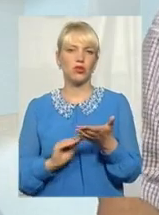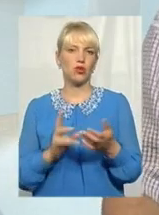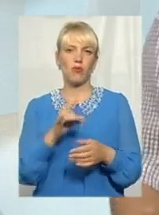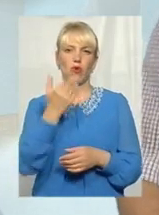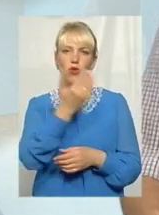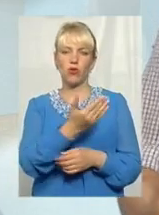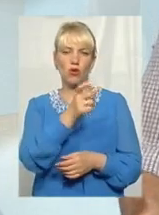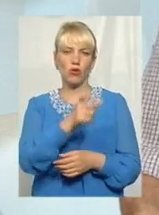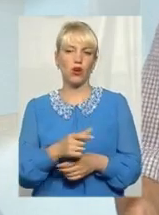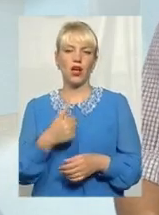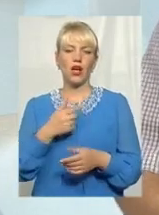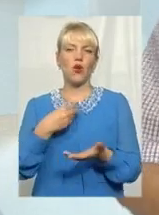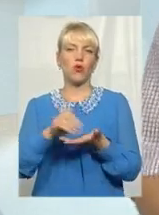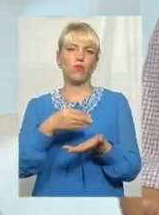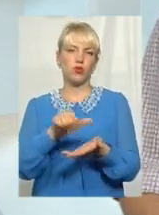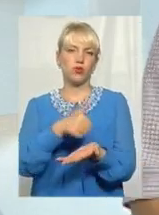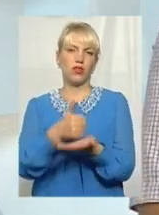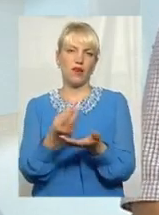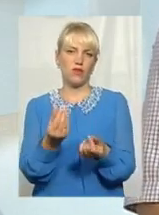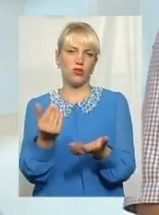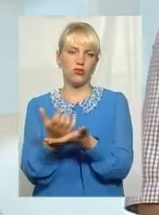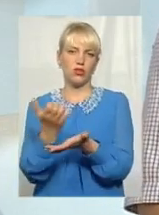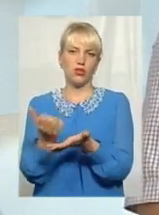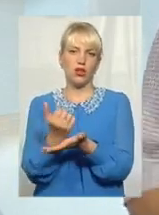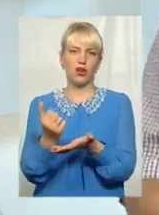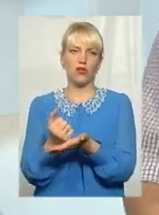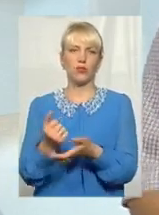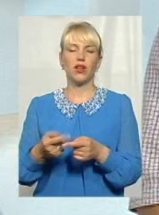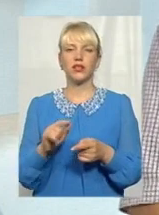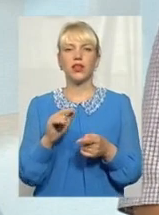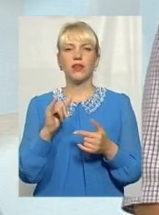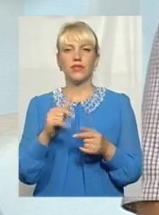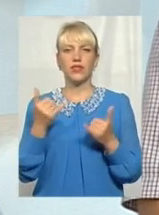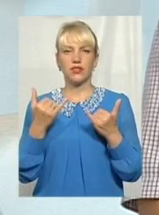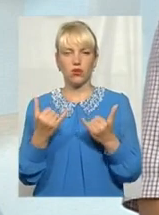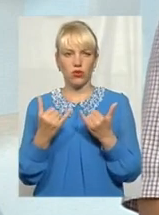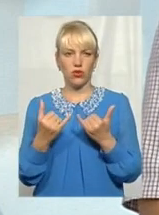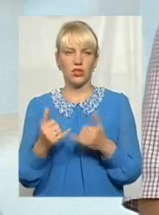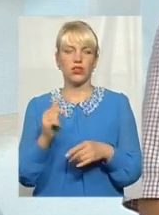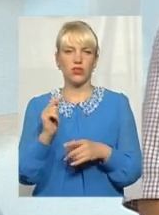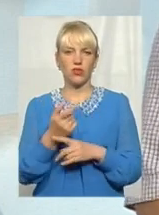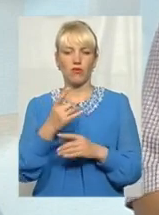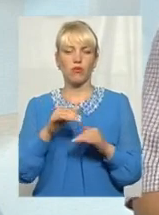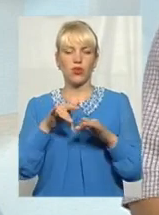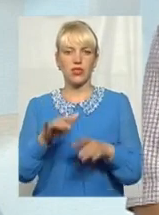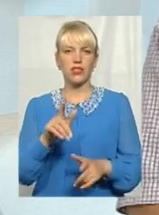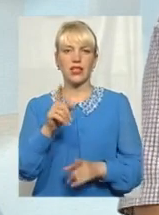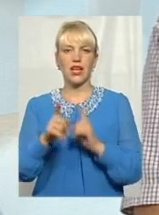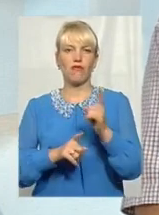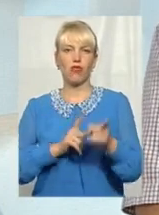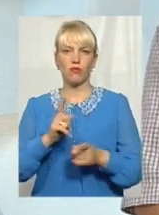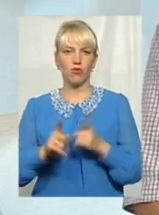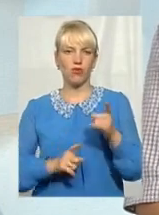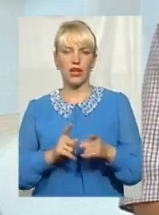розміщують рекламу, він отримує так чи інакше гроші. Сьогодні, знову таки, ми в процесі реформування, створено